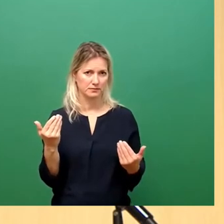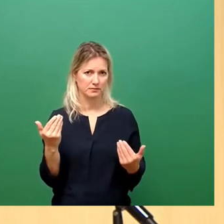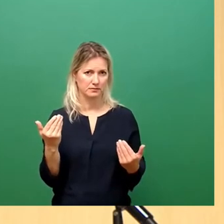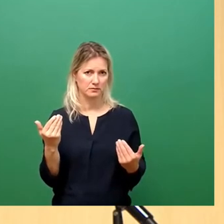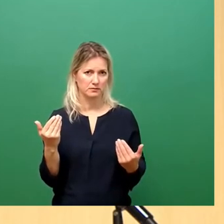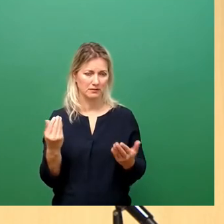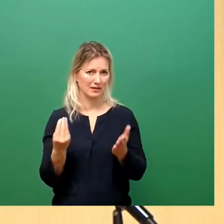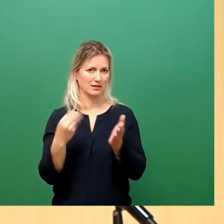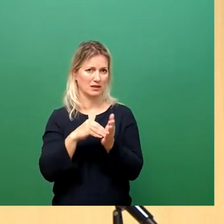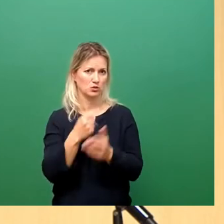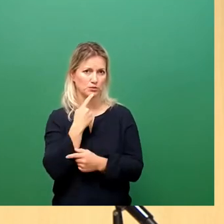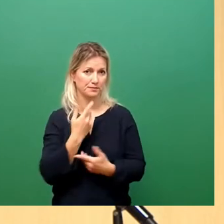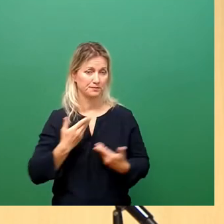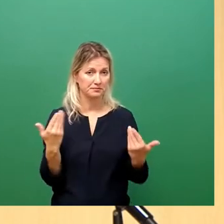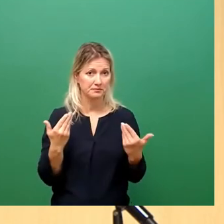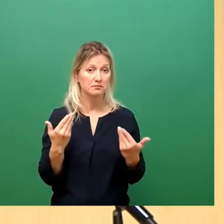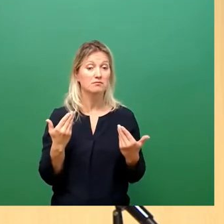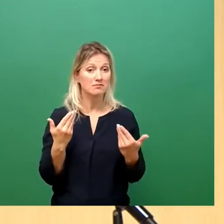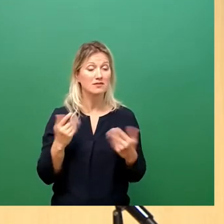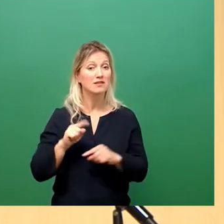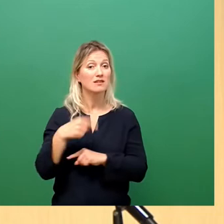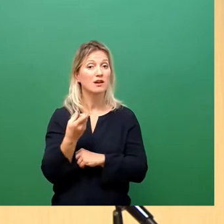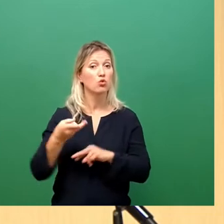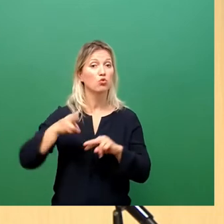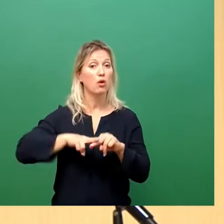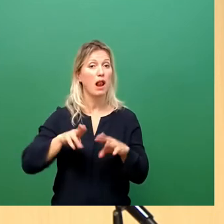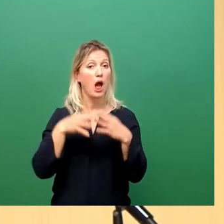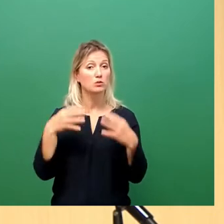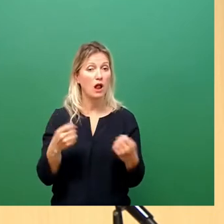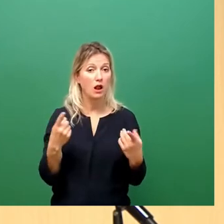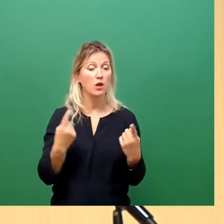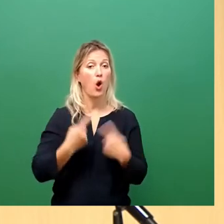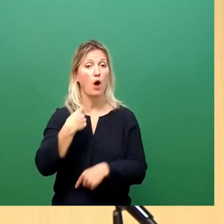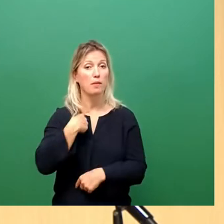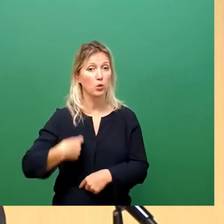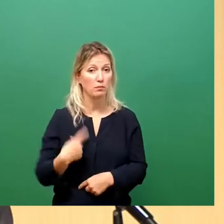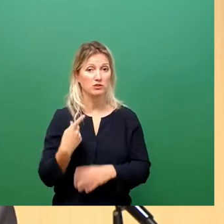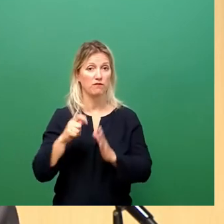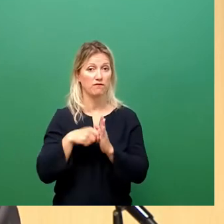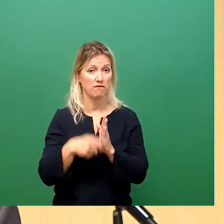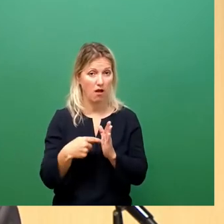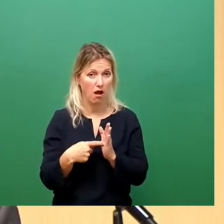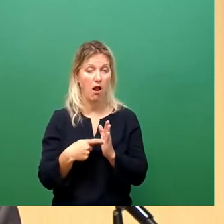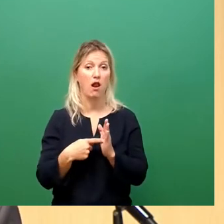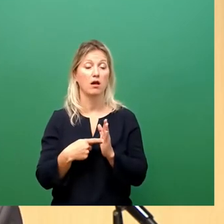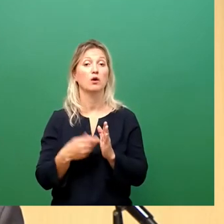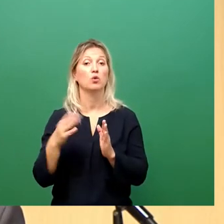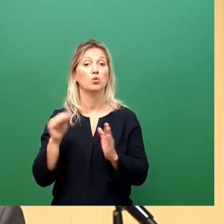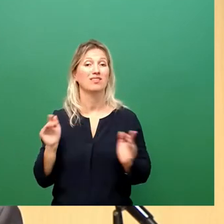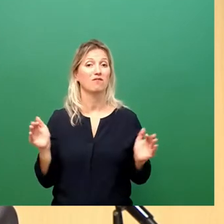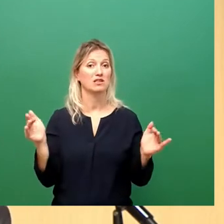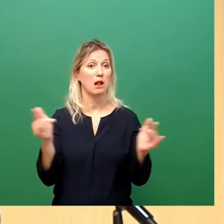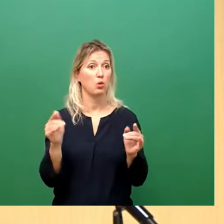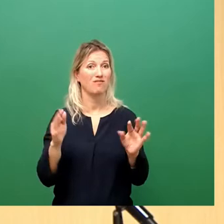dass die Vorbereitung des nächsten Doppelhaushaltes, der OB-Wahl und die Zunahme im Versammlungsgeschehen auch